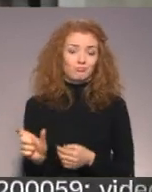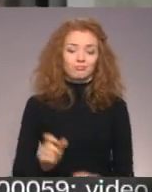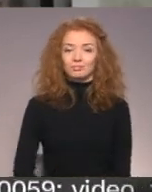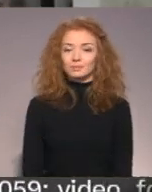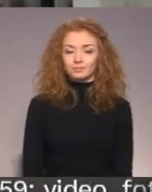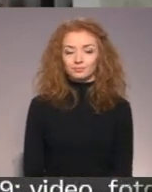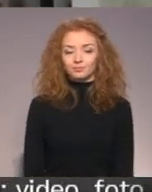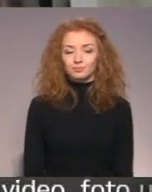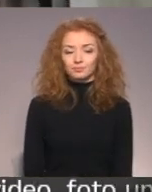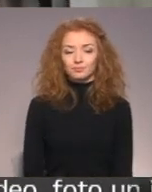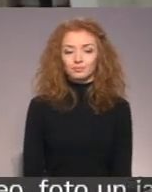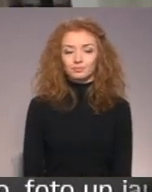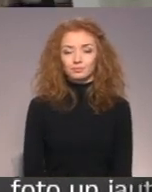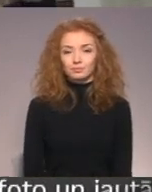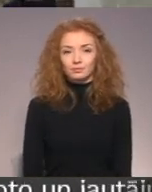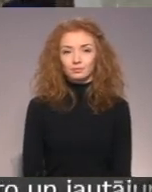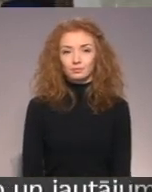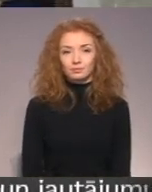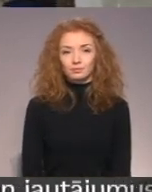Fredenfels, Pēters Berkēvičs, Latvijas televīzija.